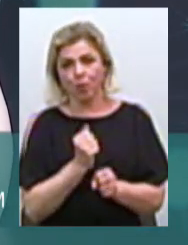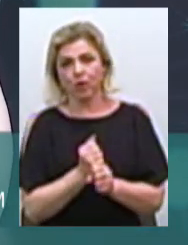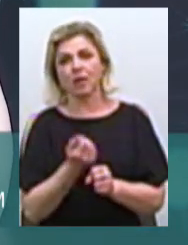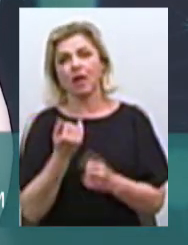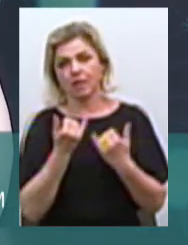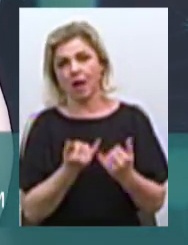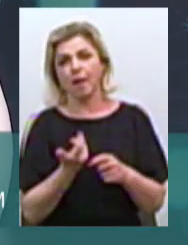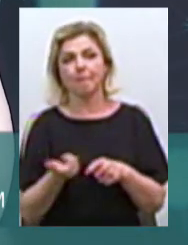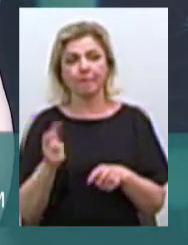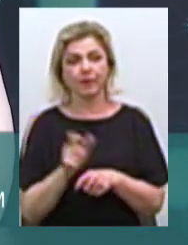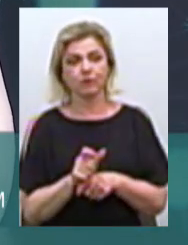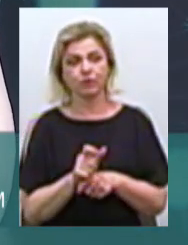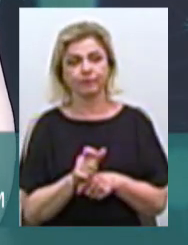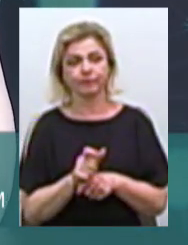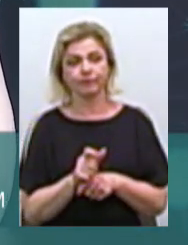такого